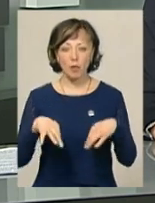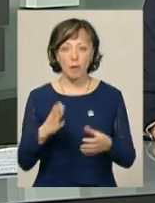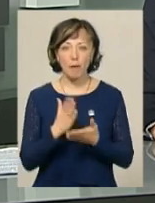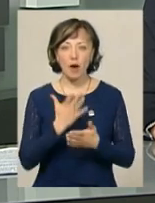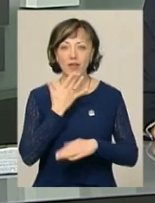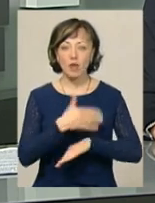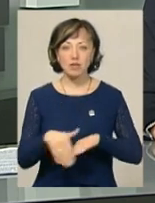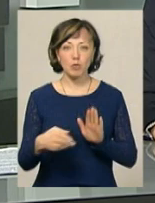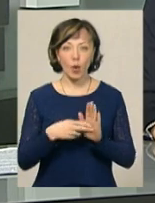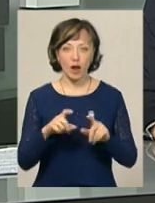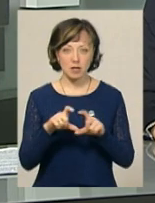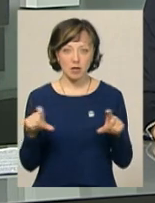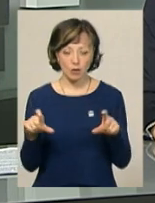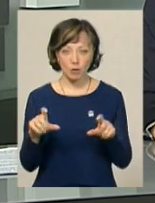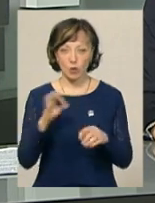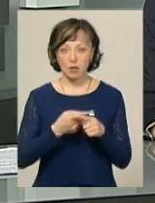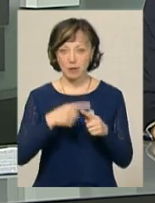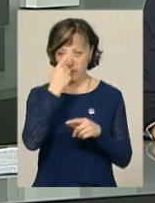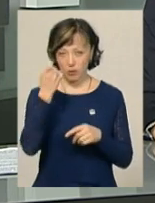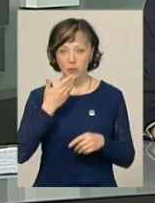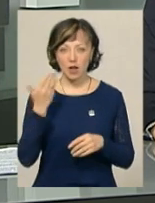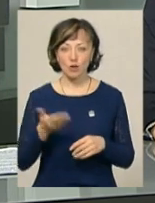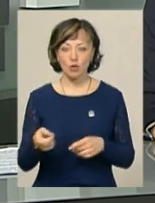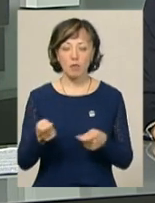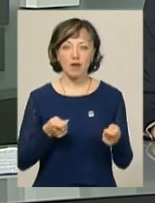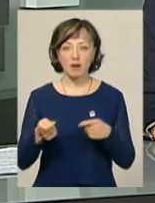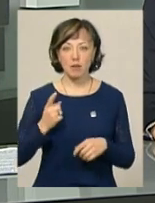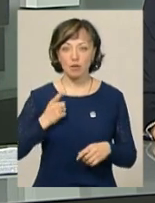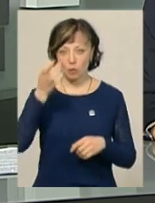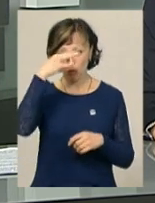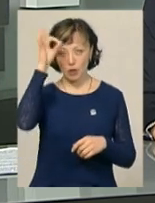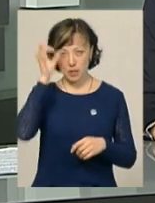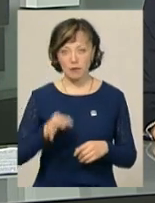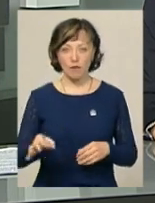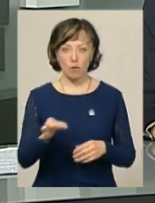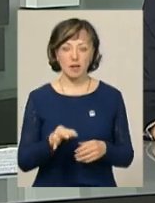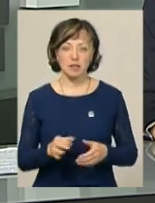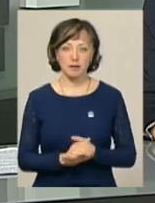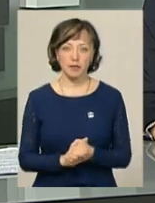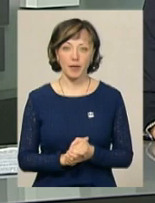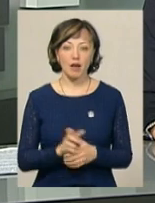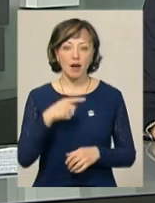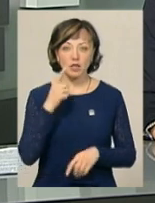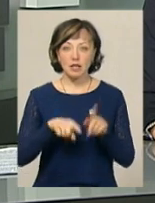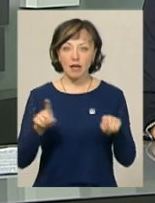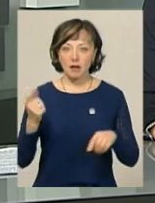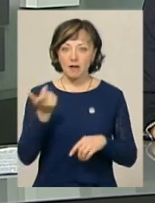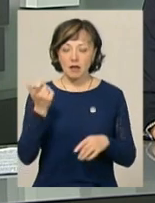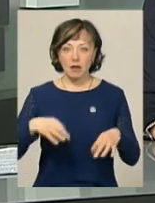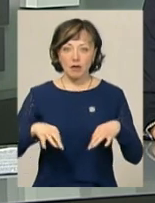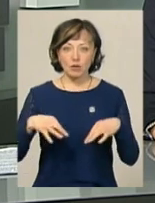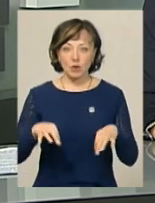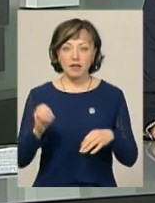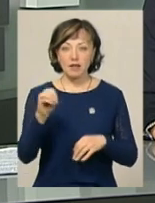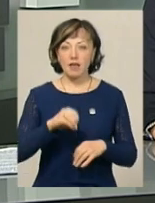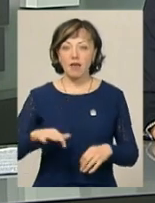мають іноземну реєстрацію. Про це повідомив речник управління патрульної поліції в області Роман Мартинюк. Каже, деякі власники автівок з